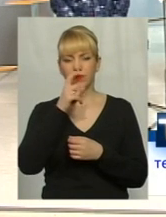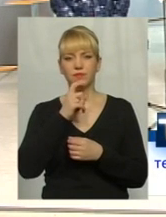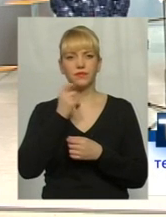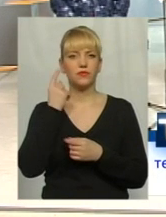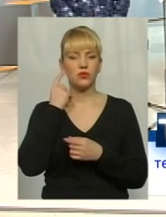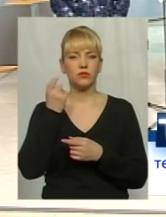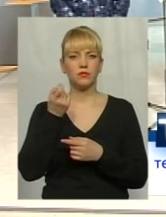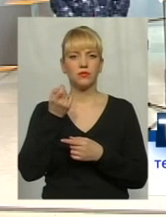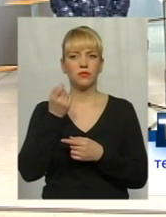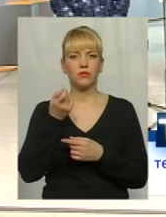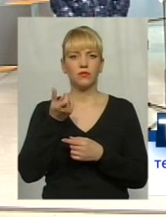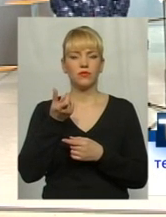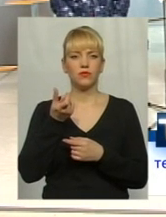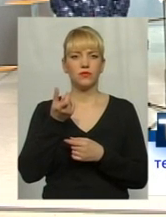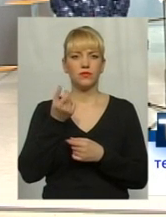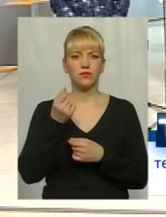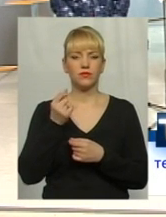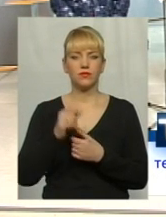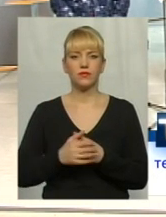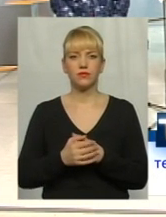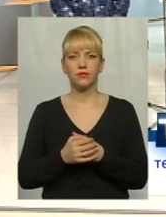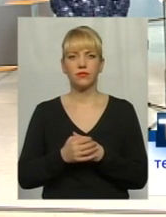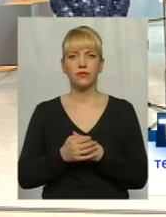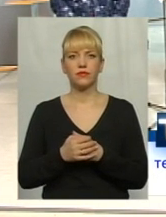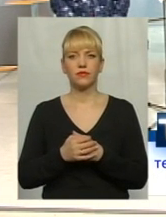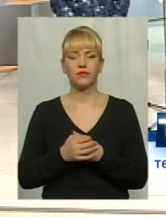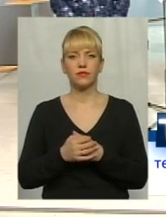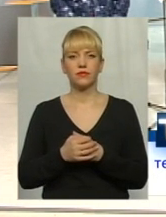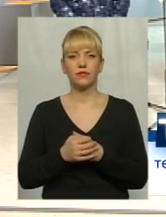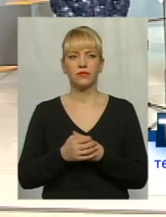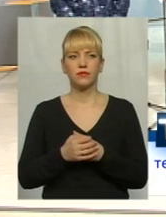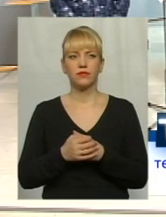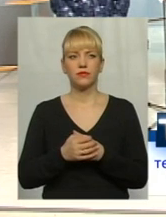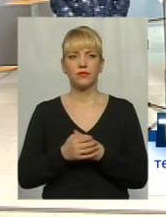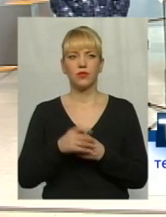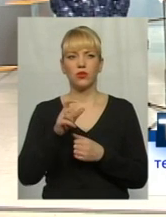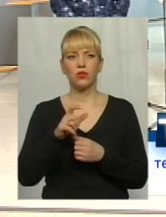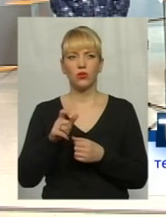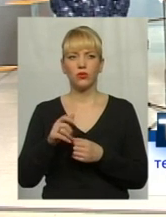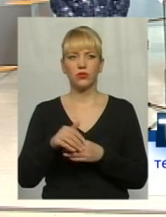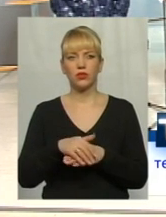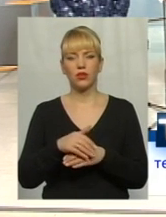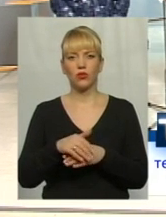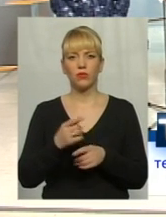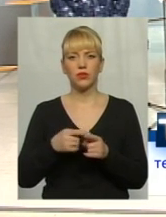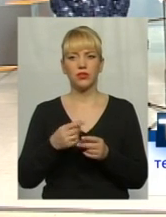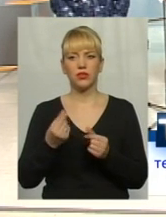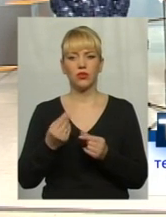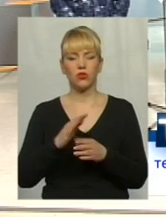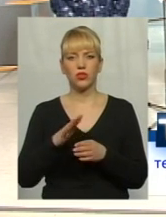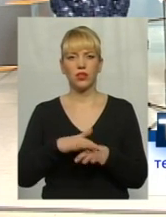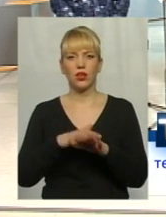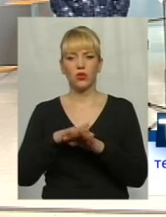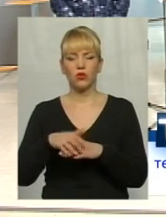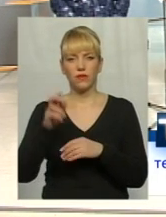Неужели грозь нас тим? І кружить діна моркові, так? Що подавати цю енергію. Люди добрі. Ті гроші не йду в державу.